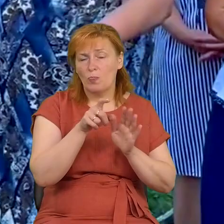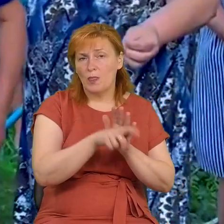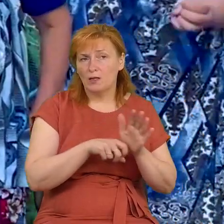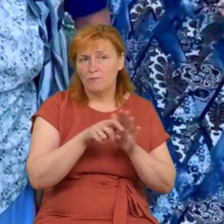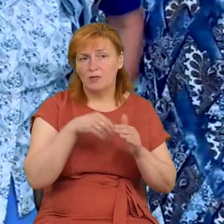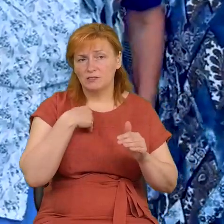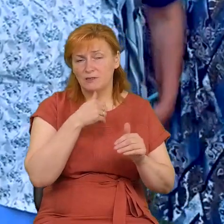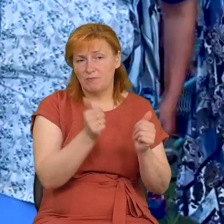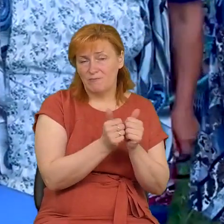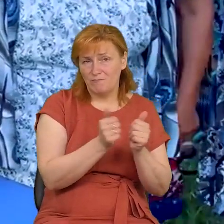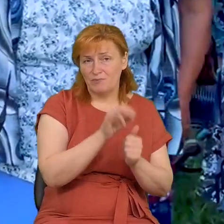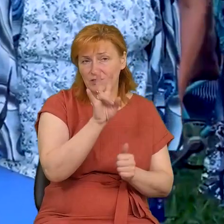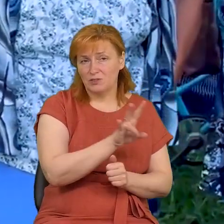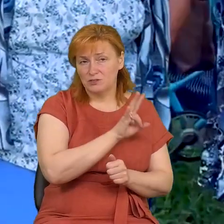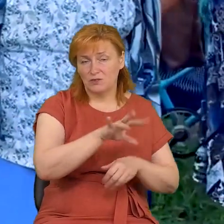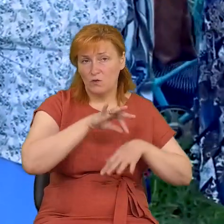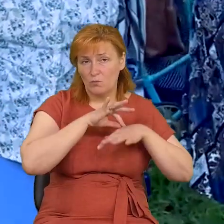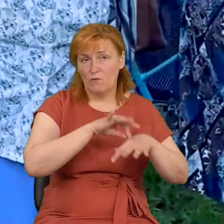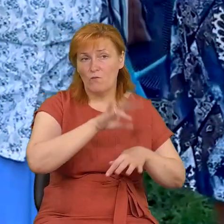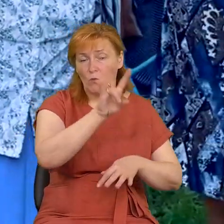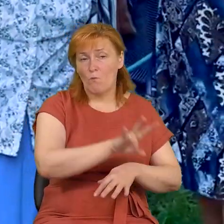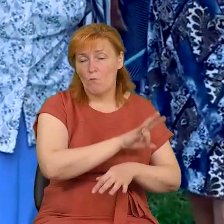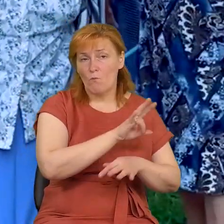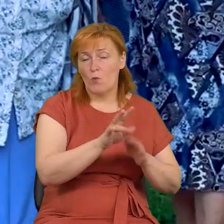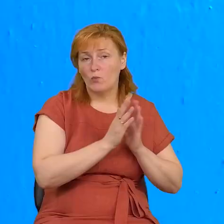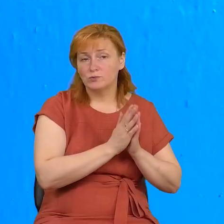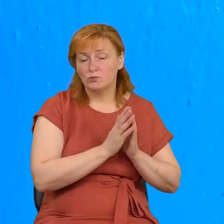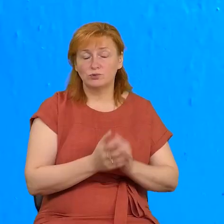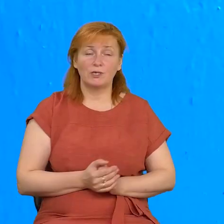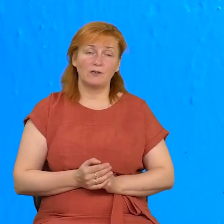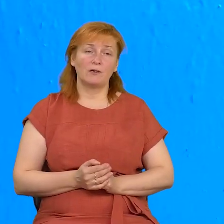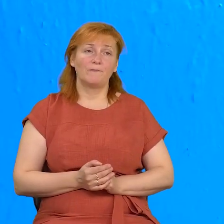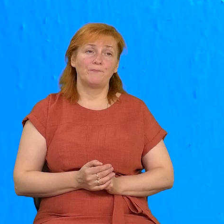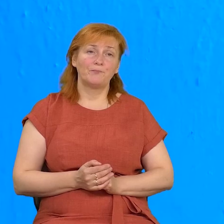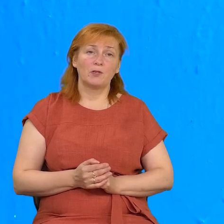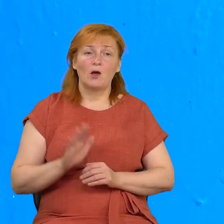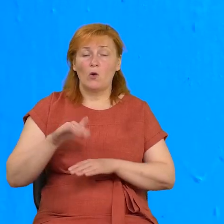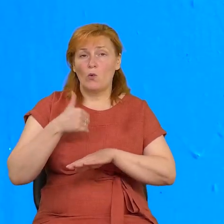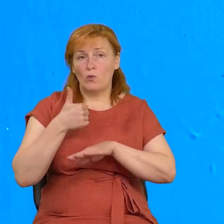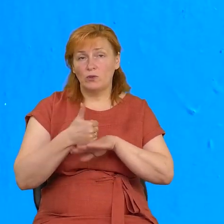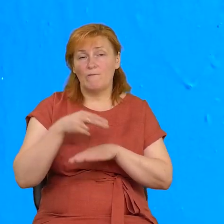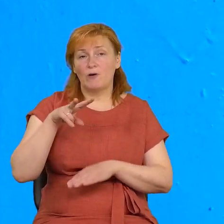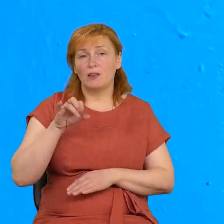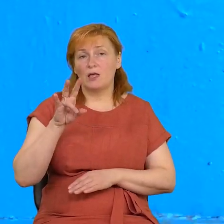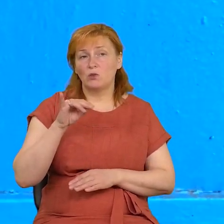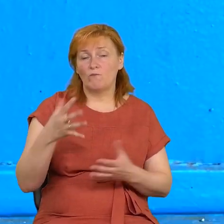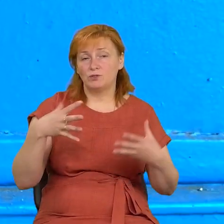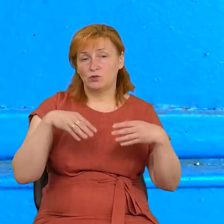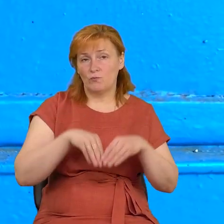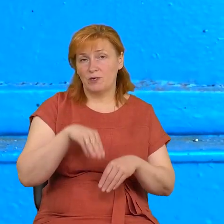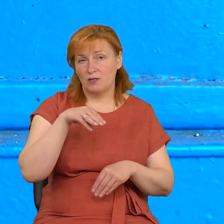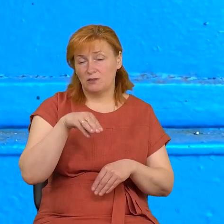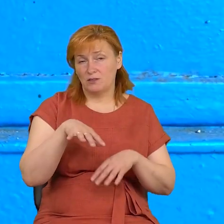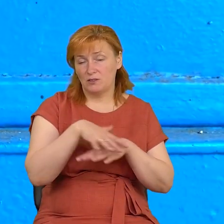богослужіння, а вони 15 чоловік у церкві. Голова Леновицької об'єднаної територіальної громади каже,